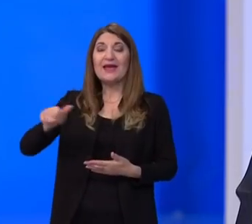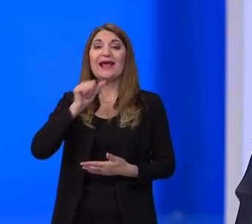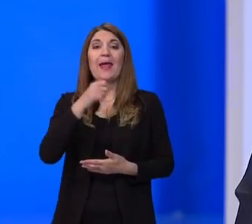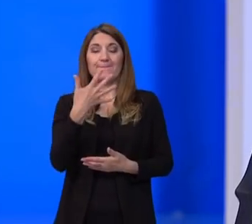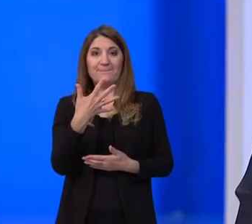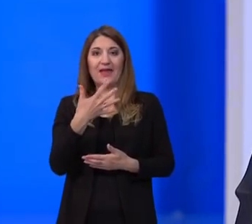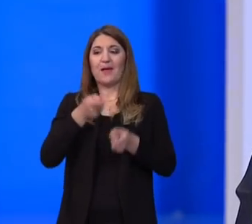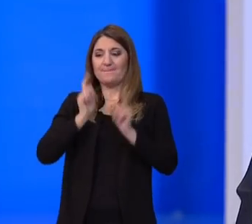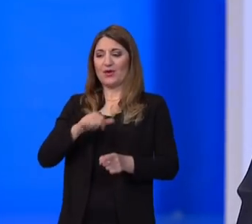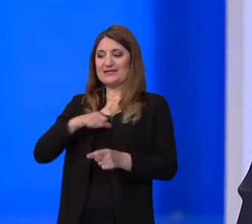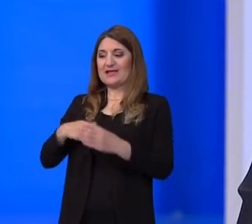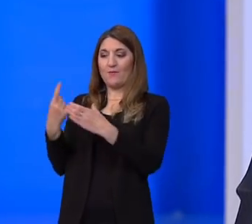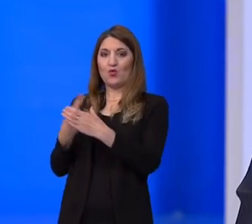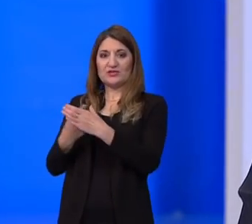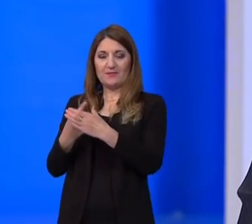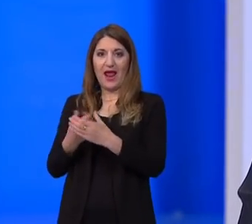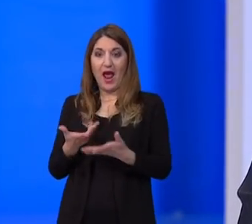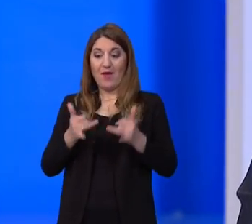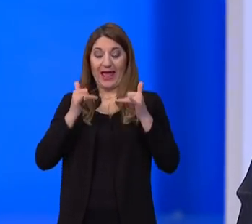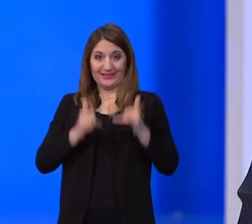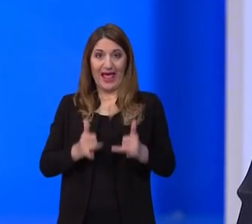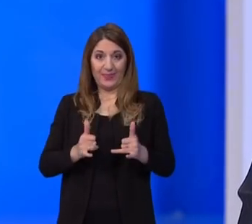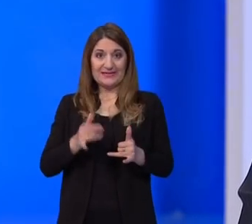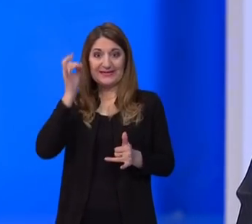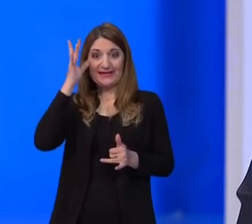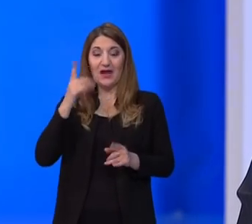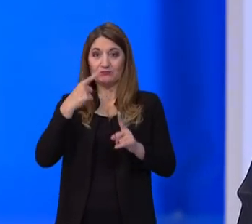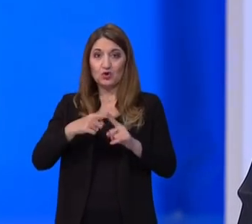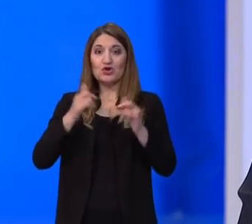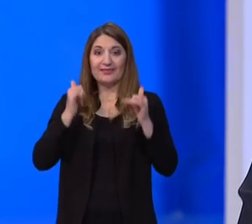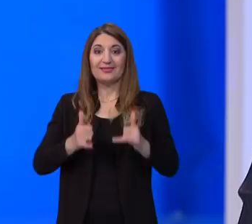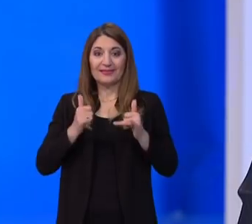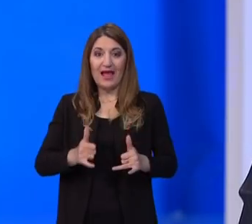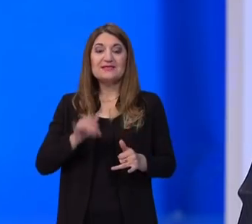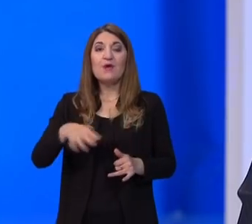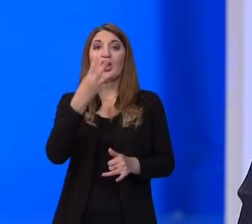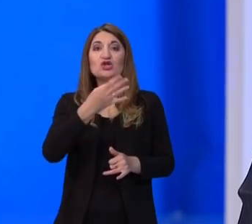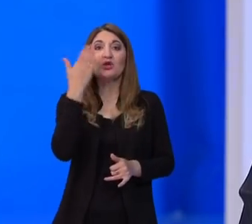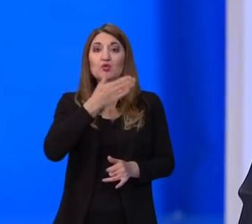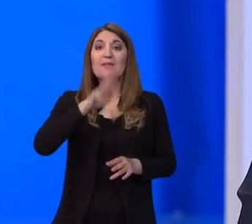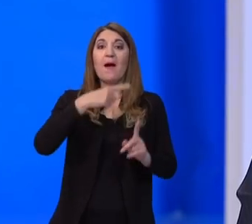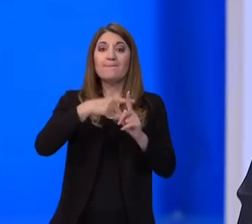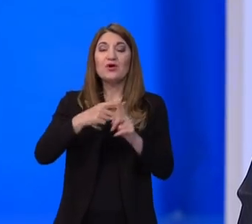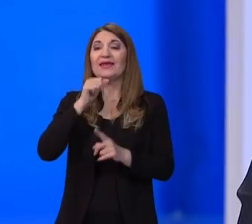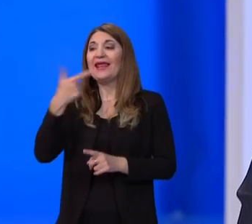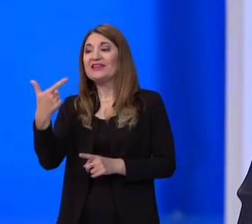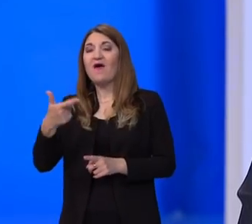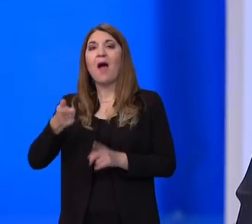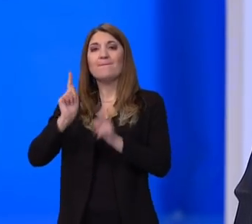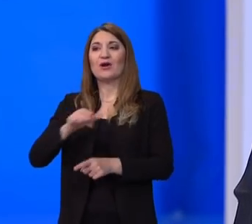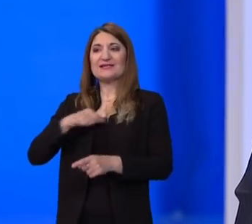pet učenika u samoizolaciji. Na današnji dan, konkretno danas, covid pozitivnih je četiri učenika i dva učenika u